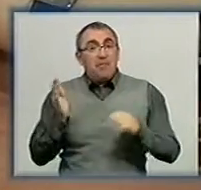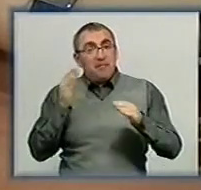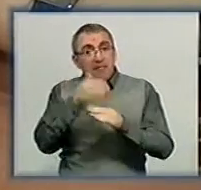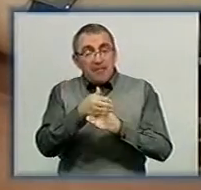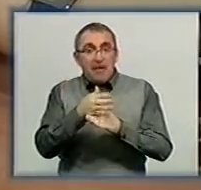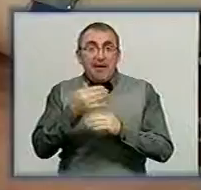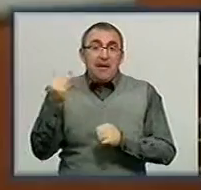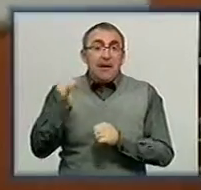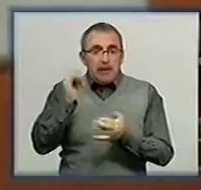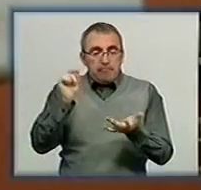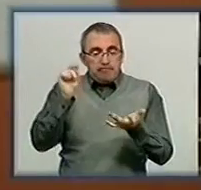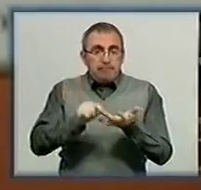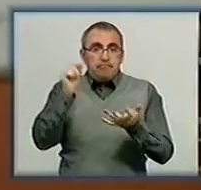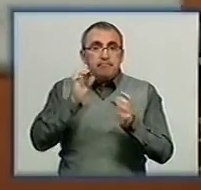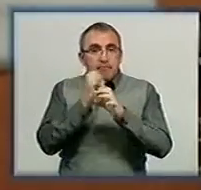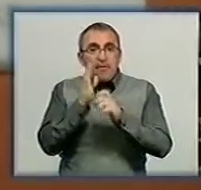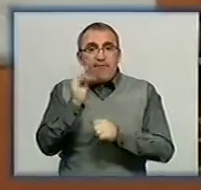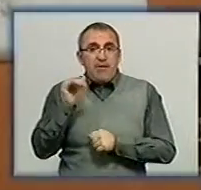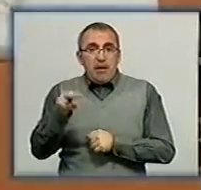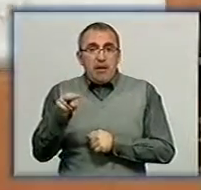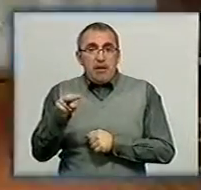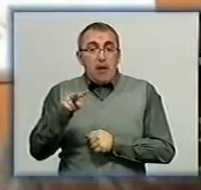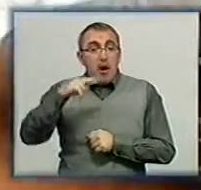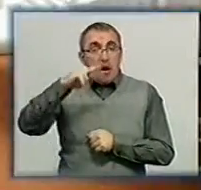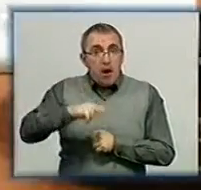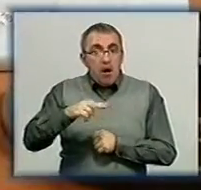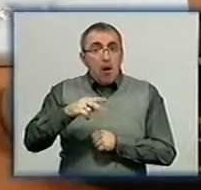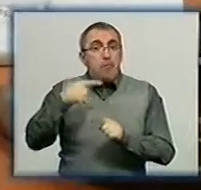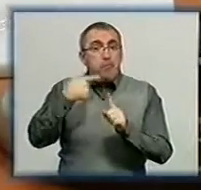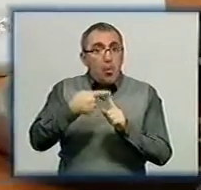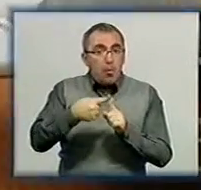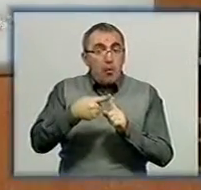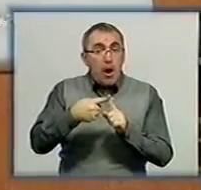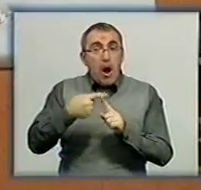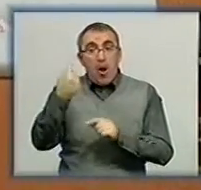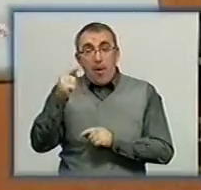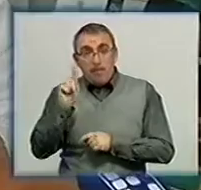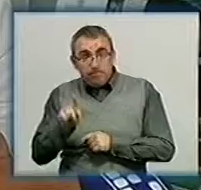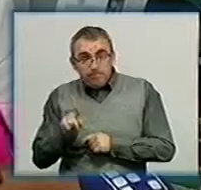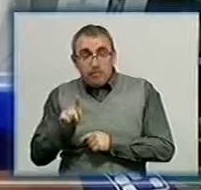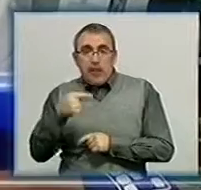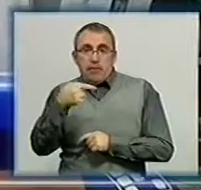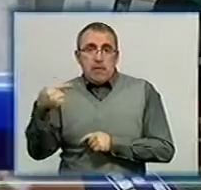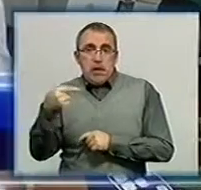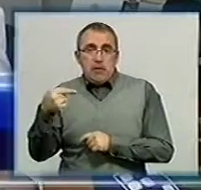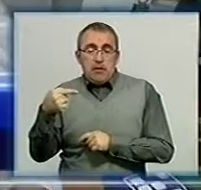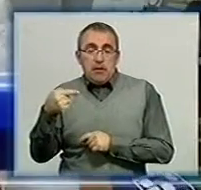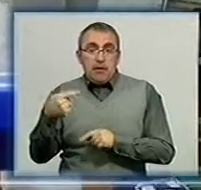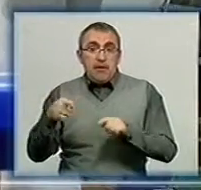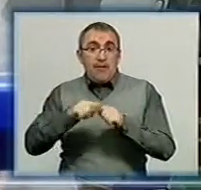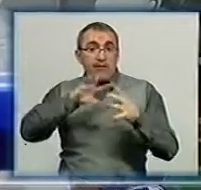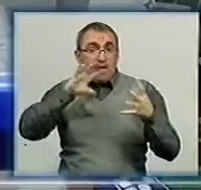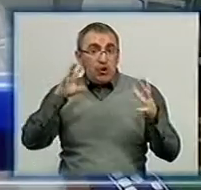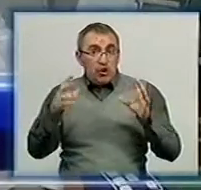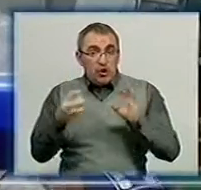експрес-тест на ВІЛ. Там, дві полосочки, позитивний, одна полосочка негативний. В теченні, ось ви